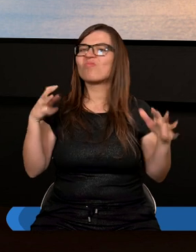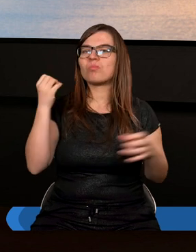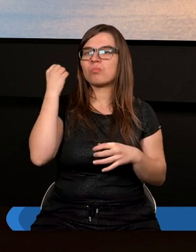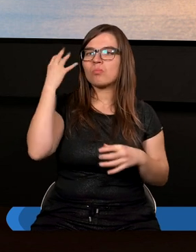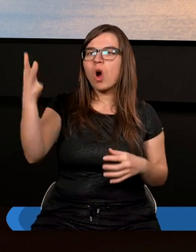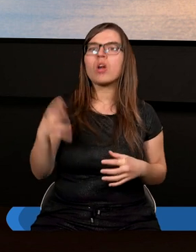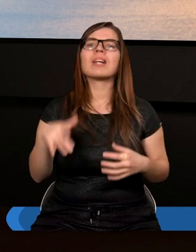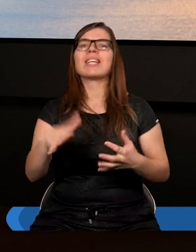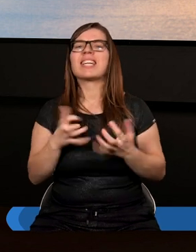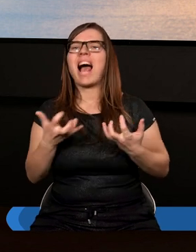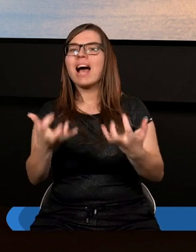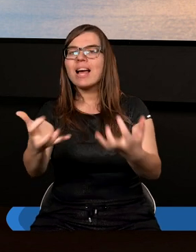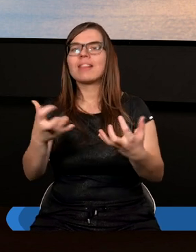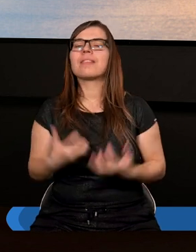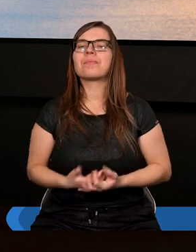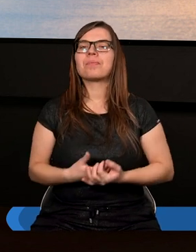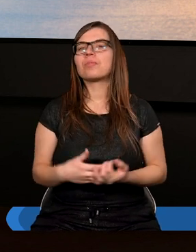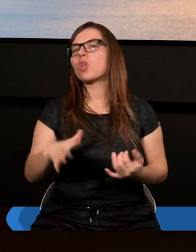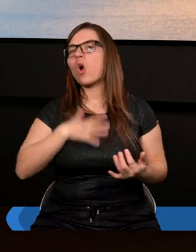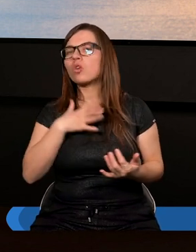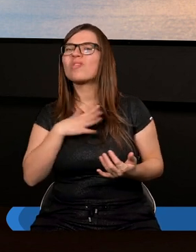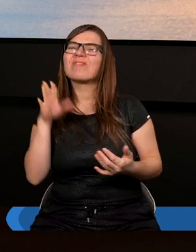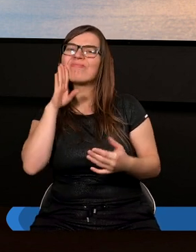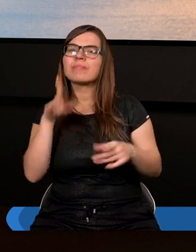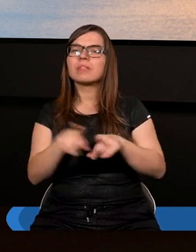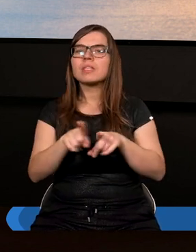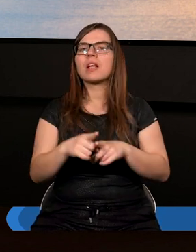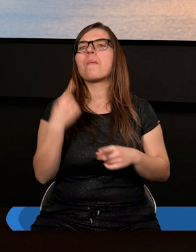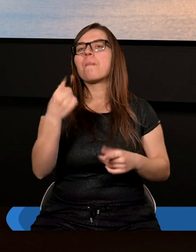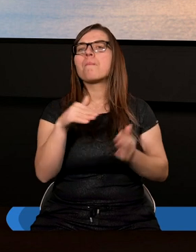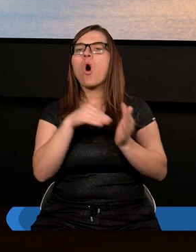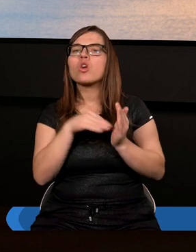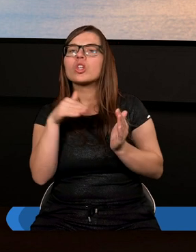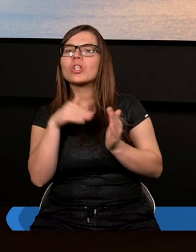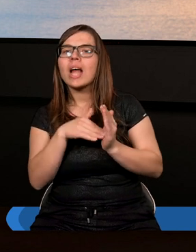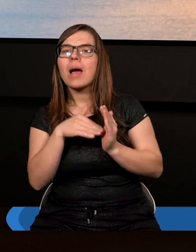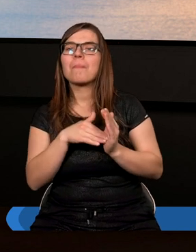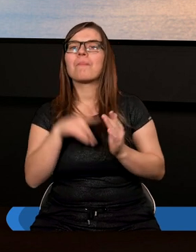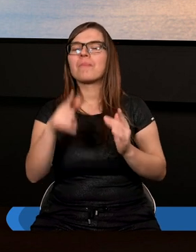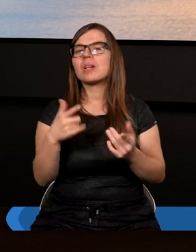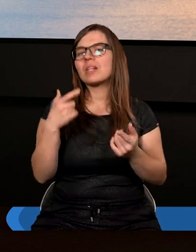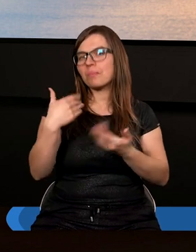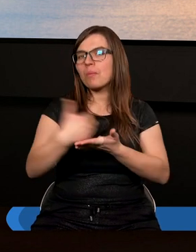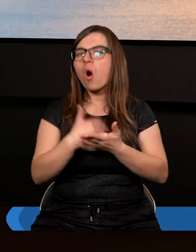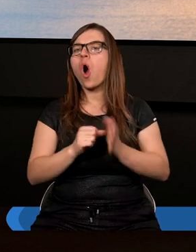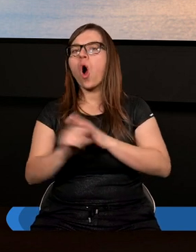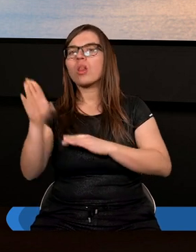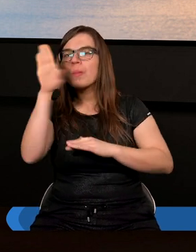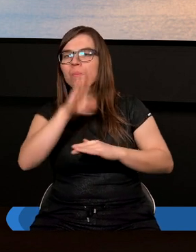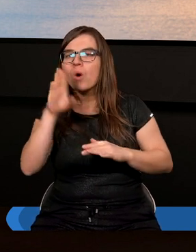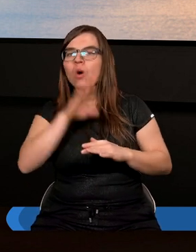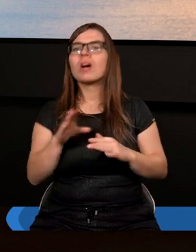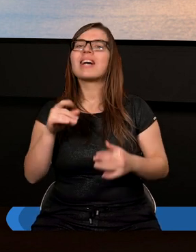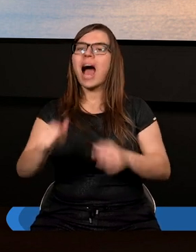pomocy, tyle zachęty. Ale odczuwamy jednocześnie tę potrzebę owej pomocy od Pana Boga